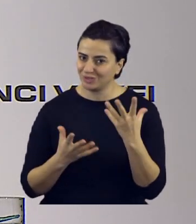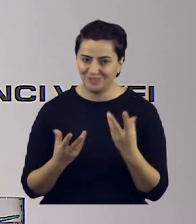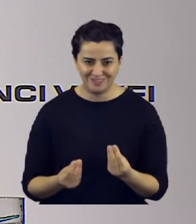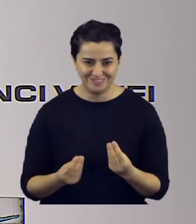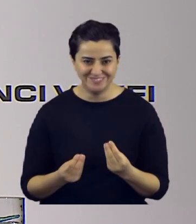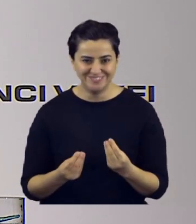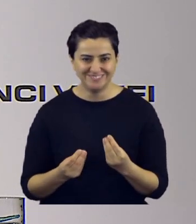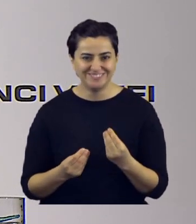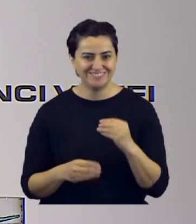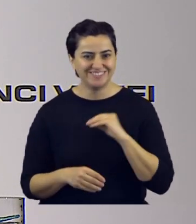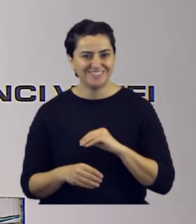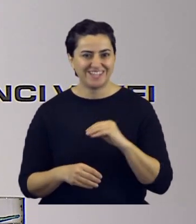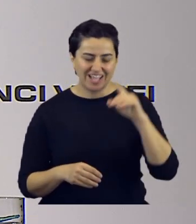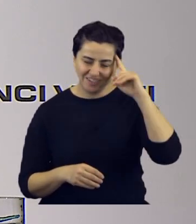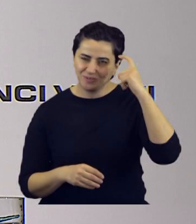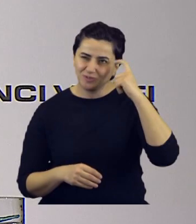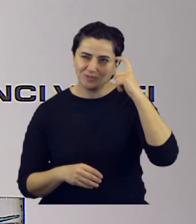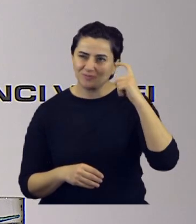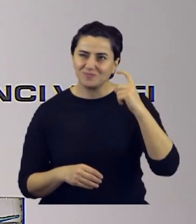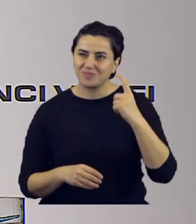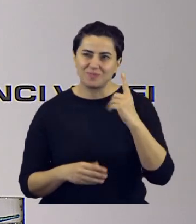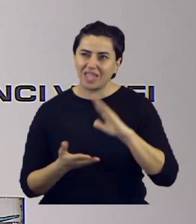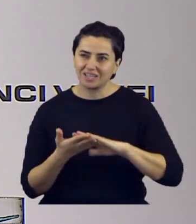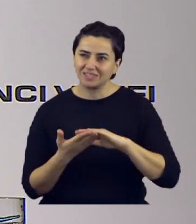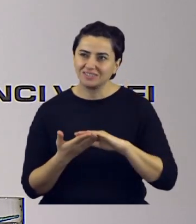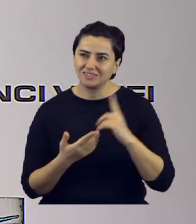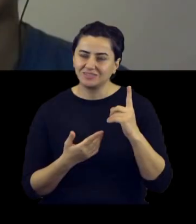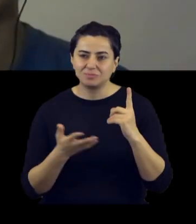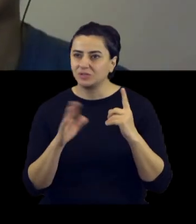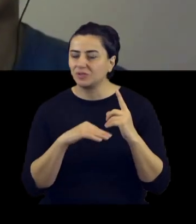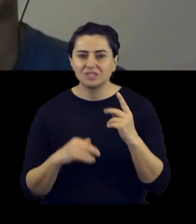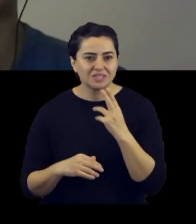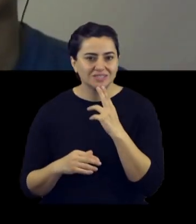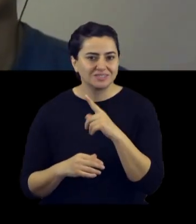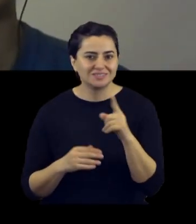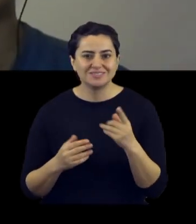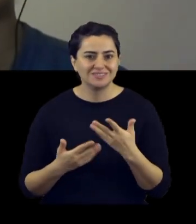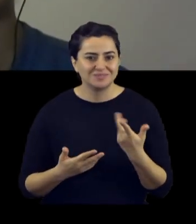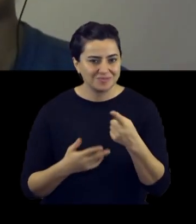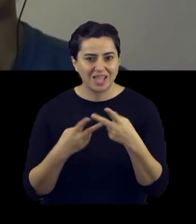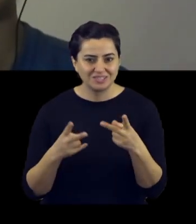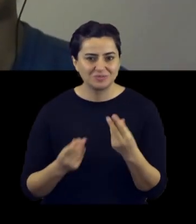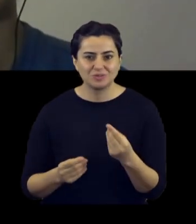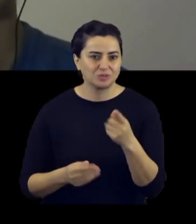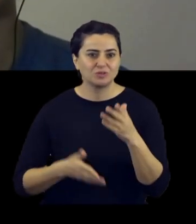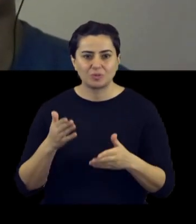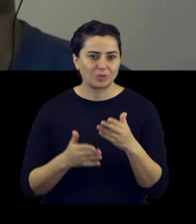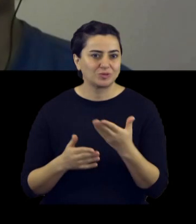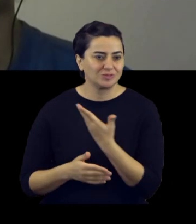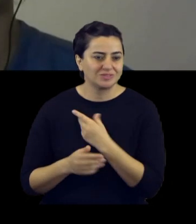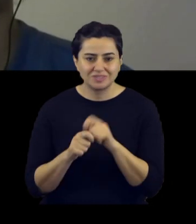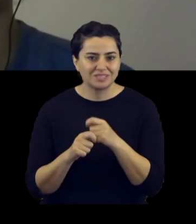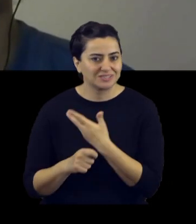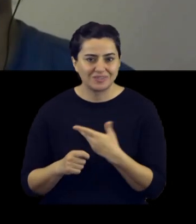epey bir zaman oldu sanıyorum. Böyle hafızamda sadece bir arkadaşım canlandı. Bunun altını birazcık açar mısın? Robot yapmaktan